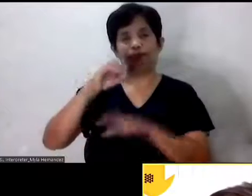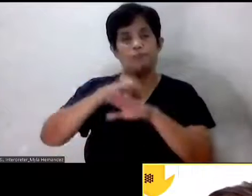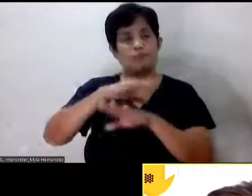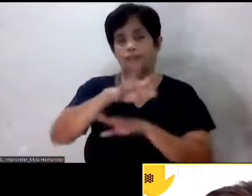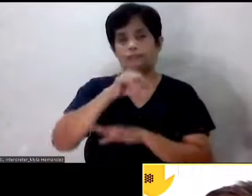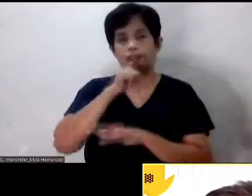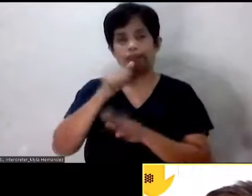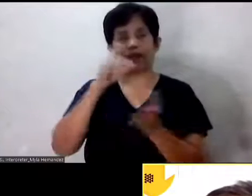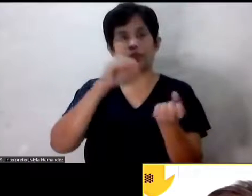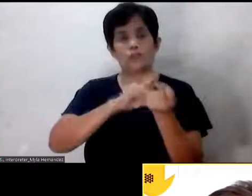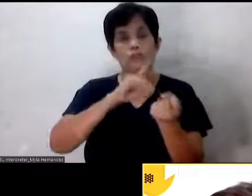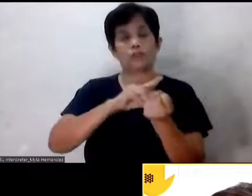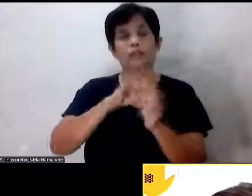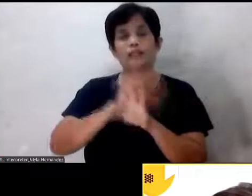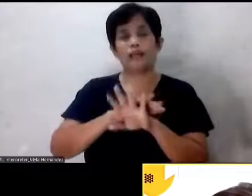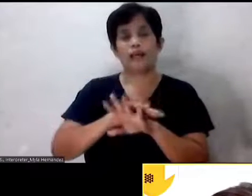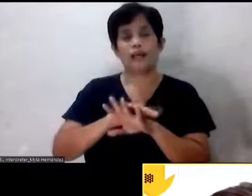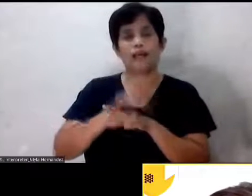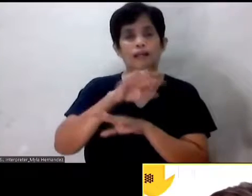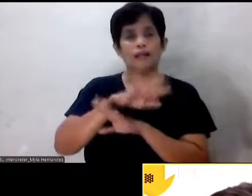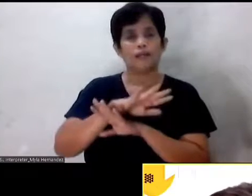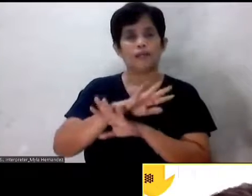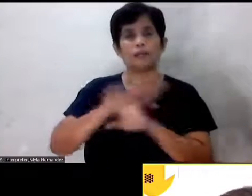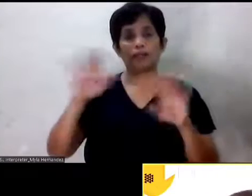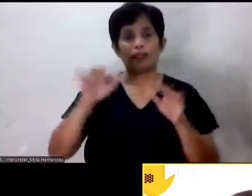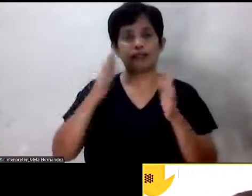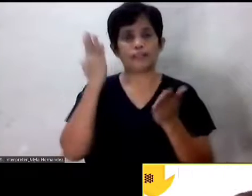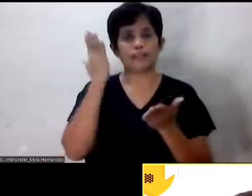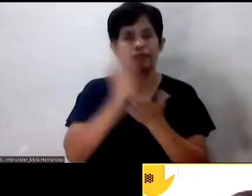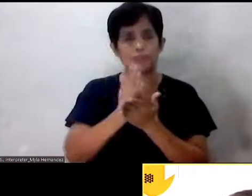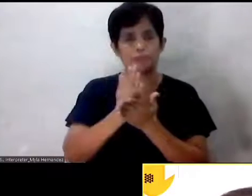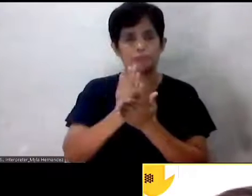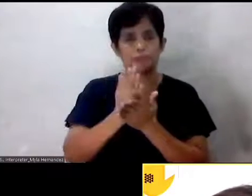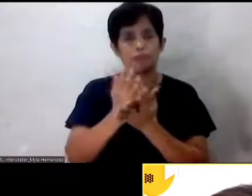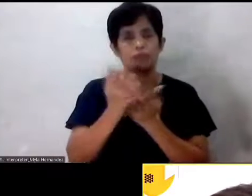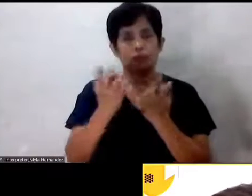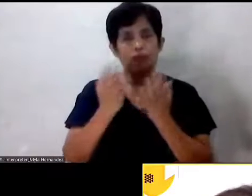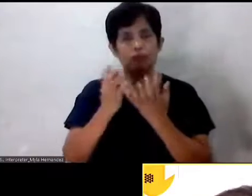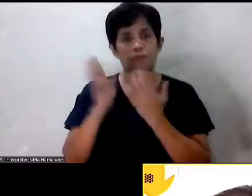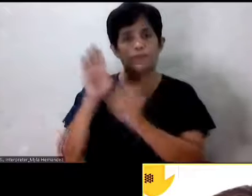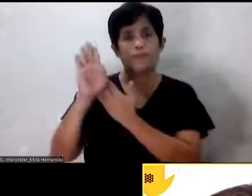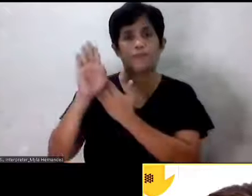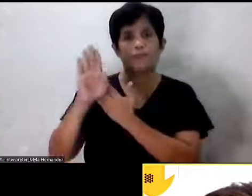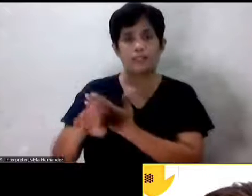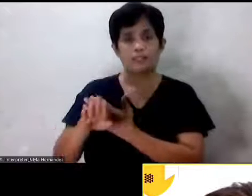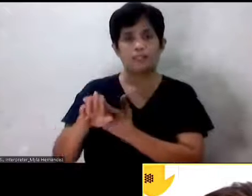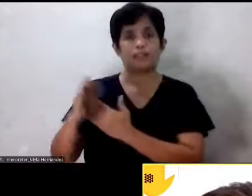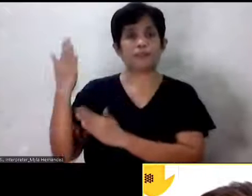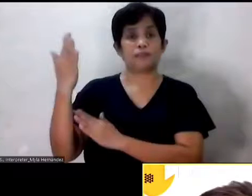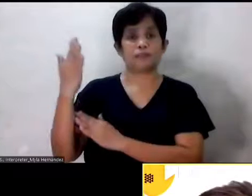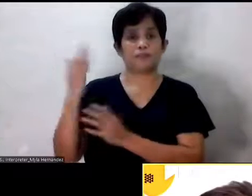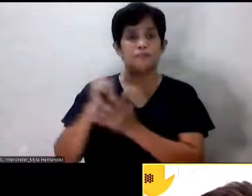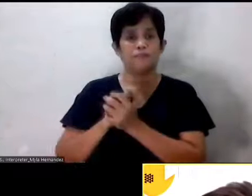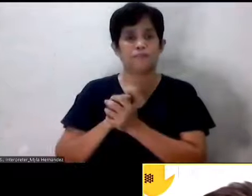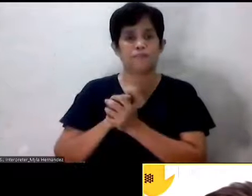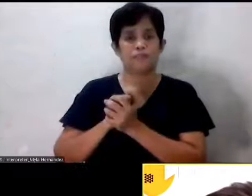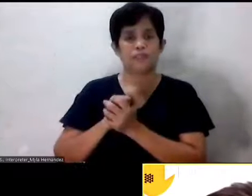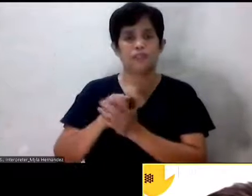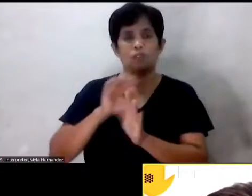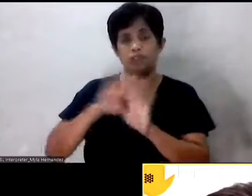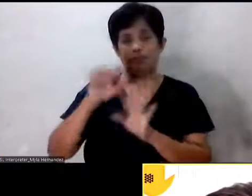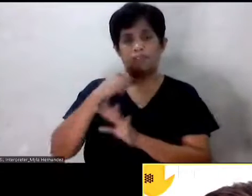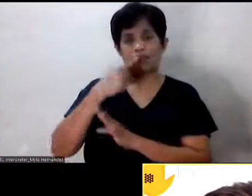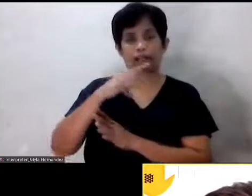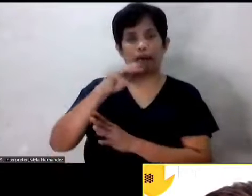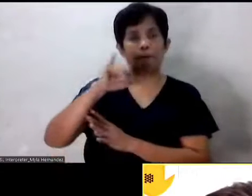okay, huwag kayong huminto, sa pag nais niyong makabalik sa dati. Huwag niyo sabihin, kasi mild stroke na ako,